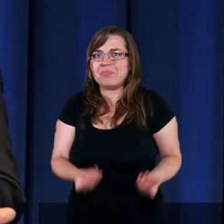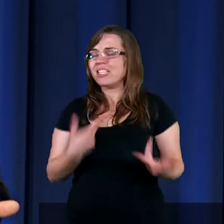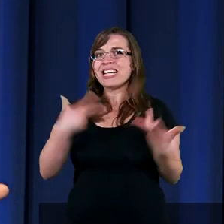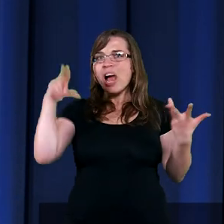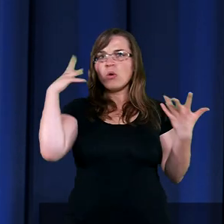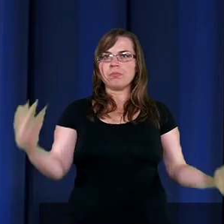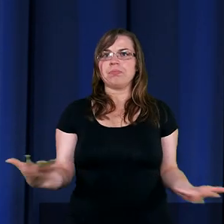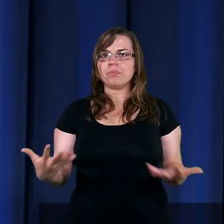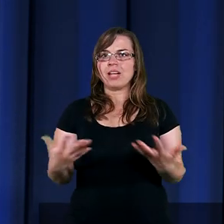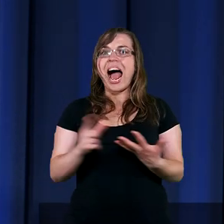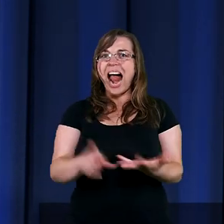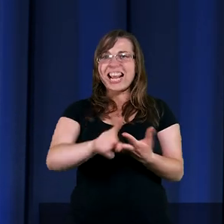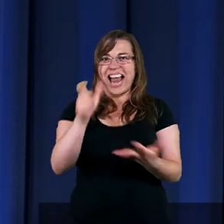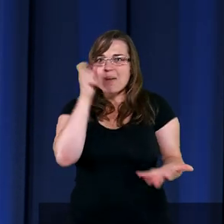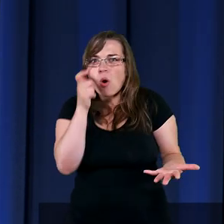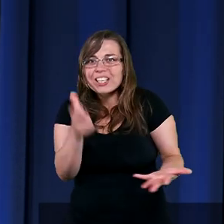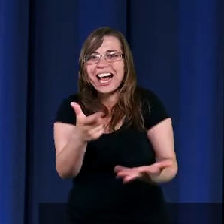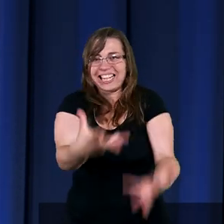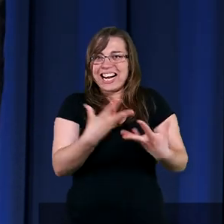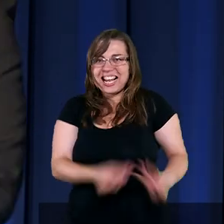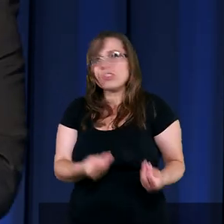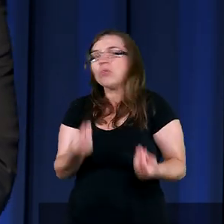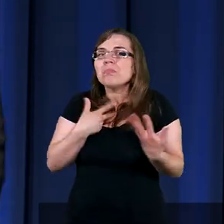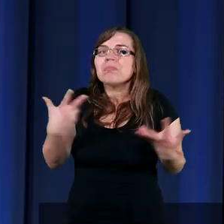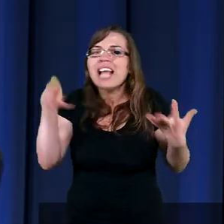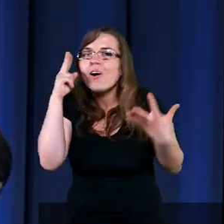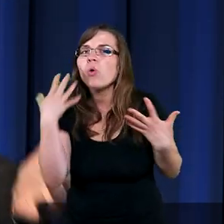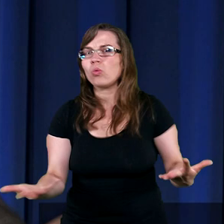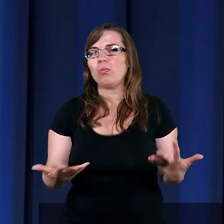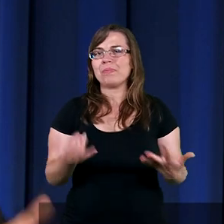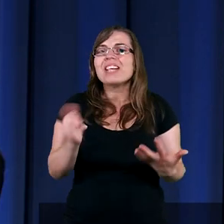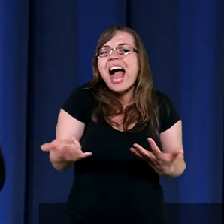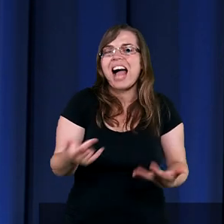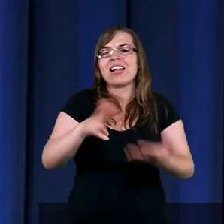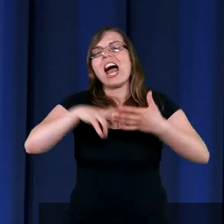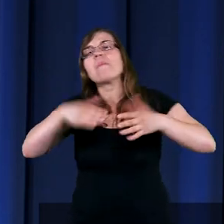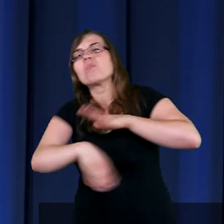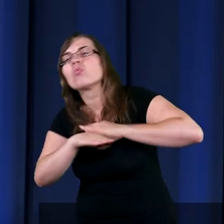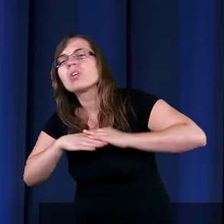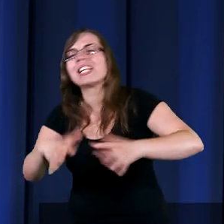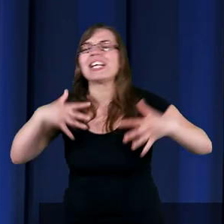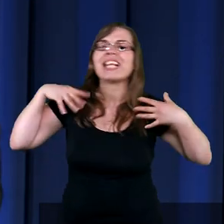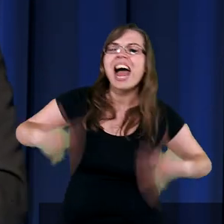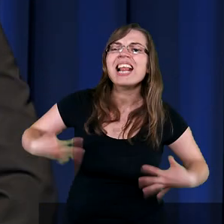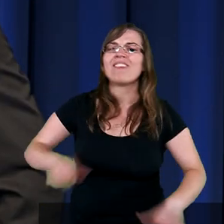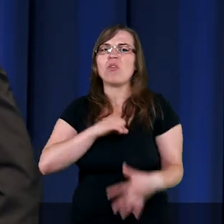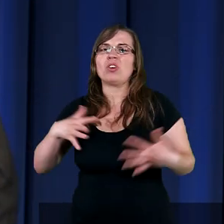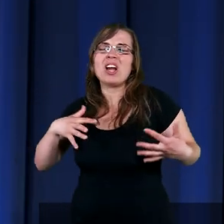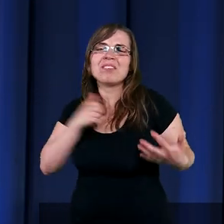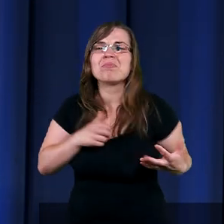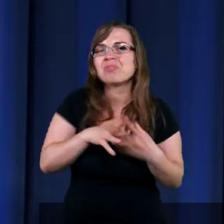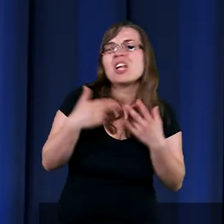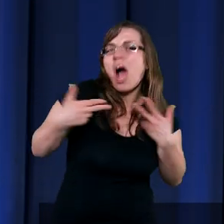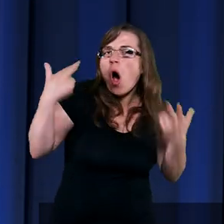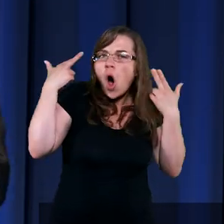rozumiem, ale plan dla mordercy. Bo my mówimy o grzechach Mojżesza, że tam na pustyni się zdenerwował, że stracił cierpliwość. Mojżesz miał problem